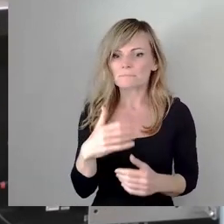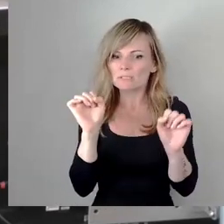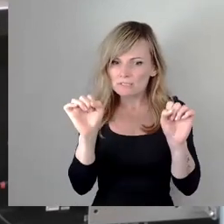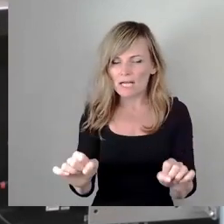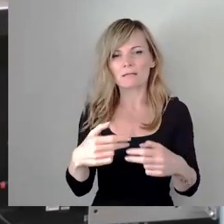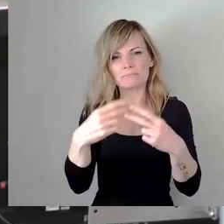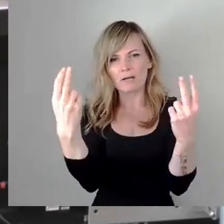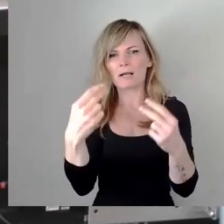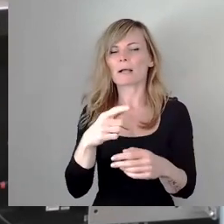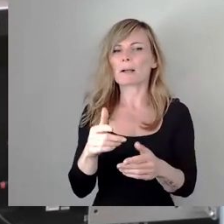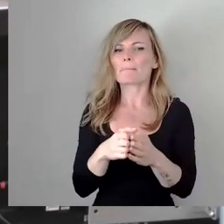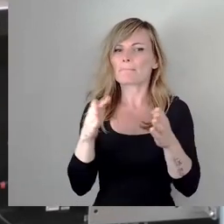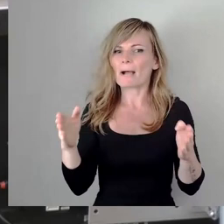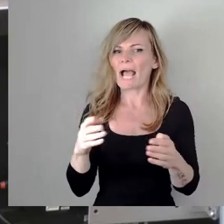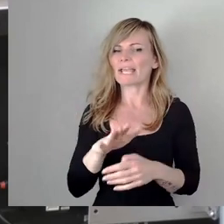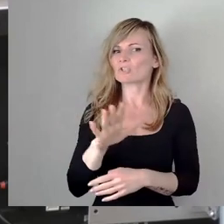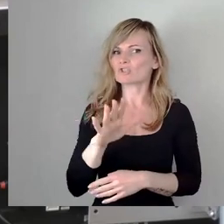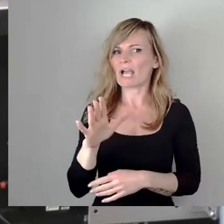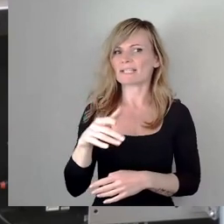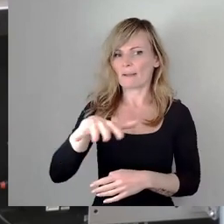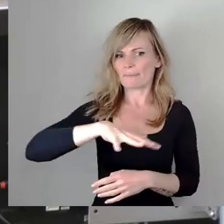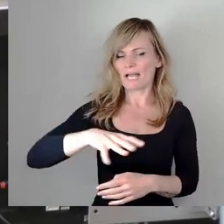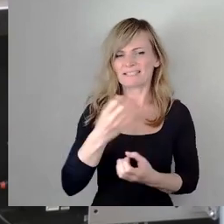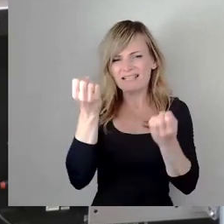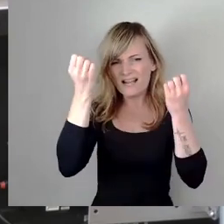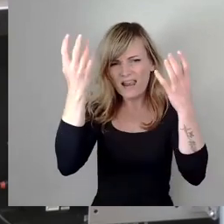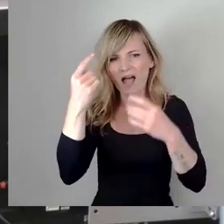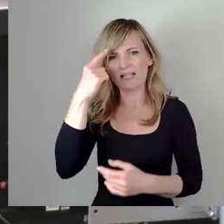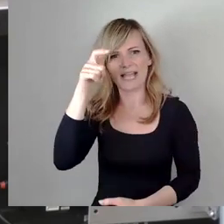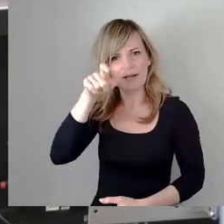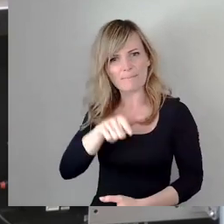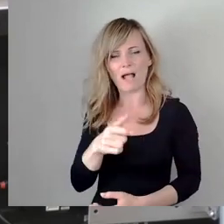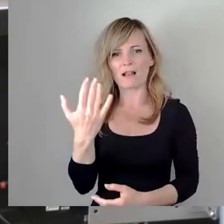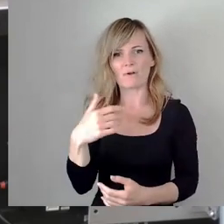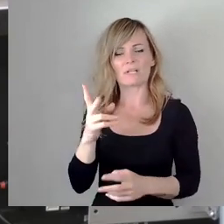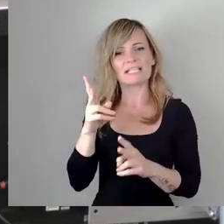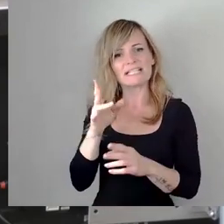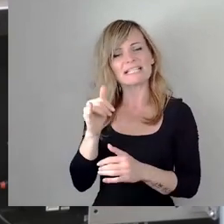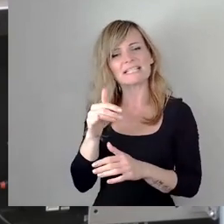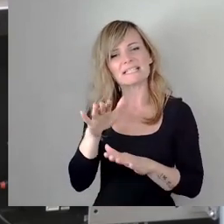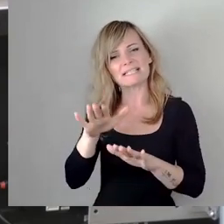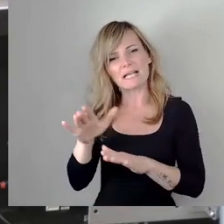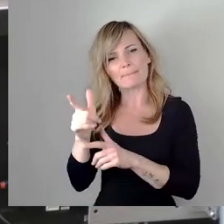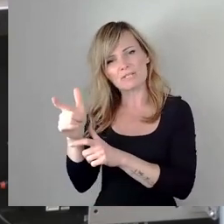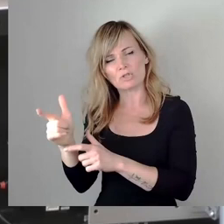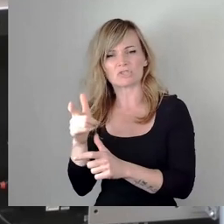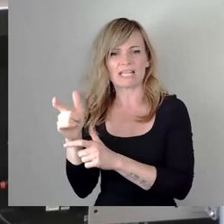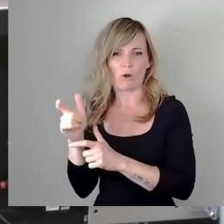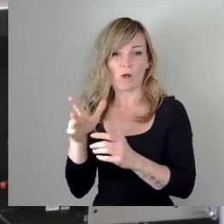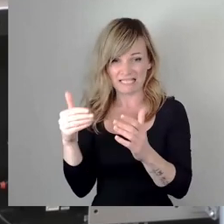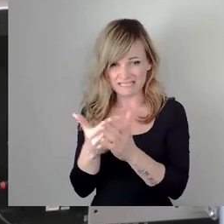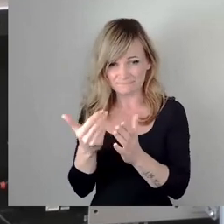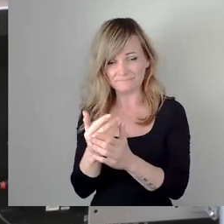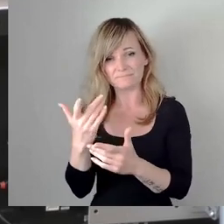Breitscheidplatz natürlich ein Denkmal für die Opfer von islamistischem Terror. Es gibt in ganz Europa Denkmäler für die